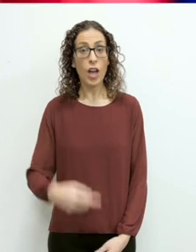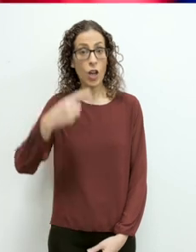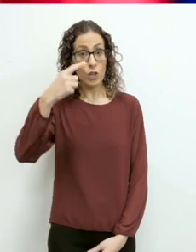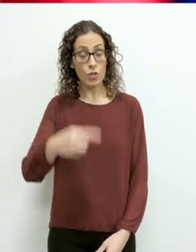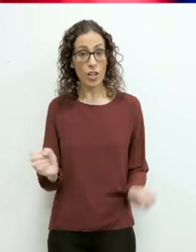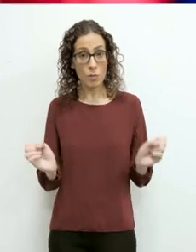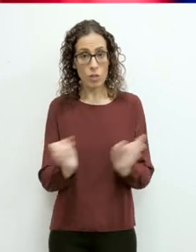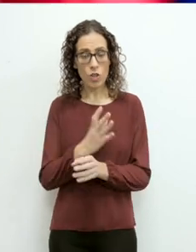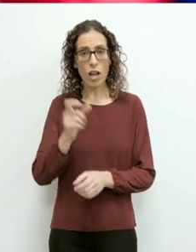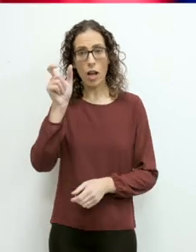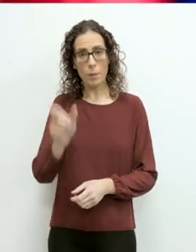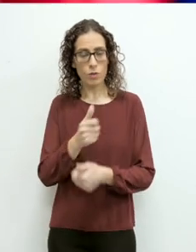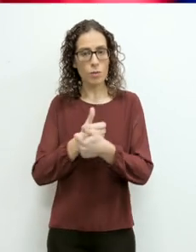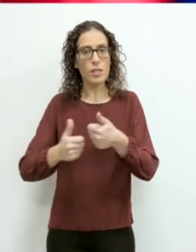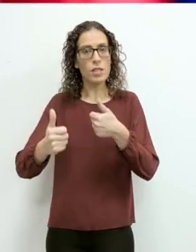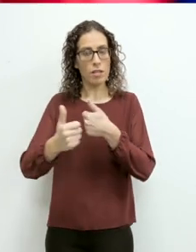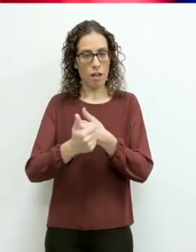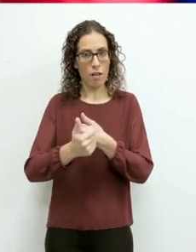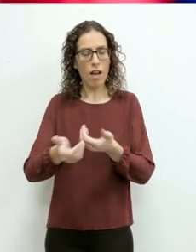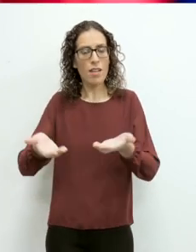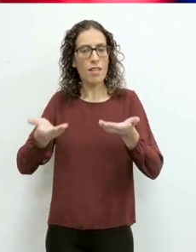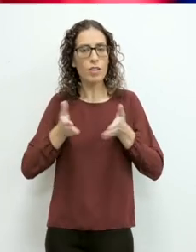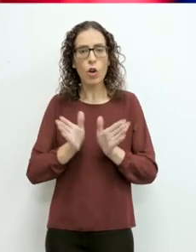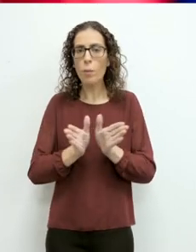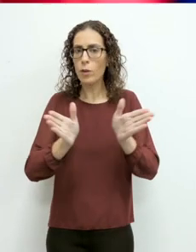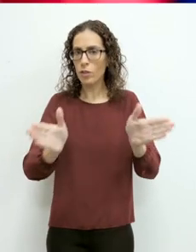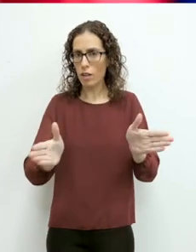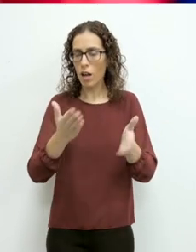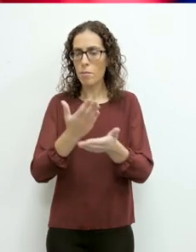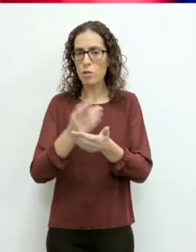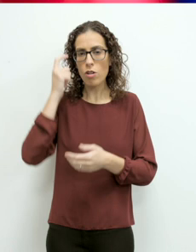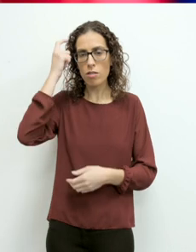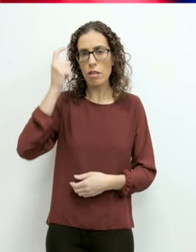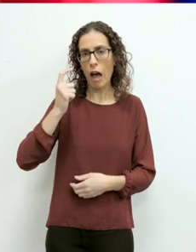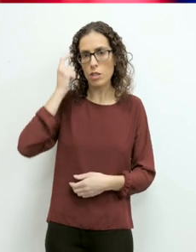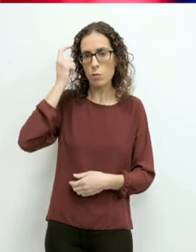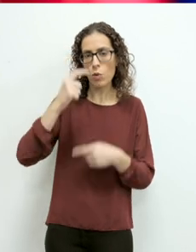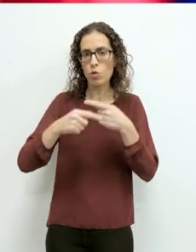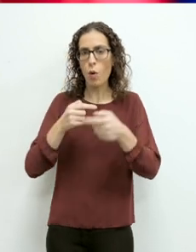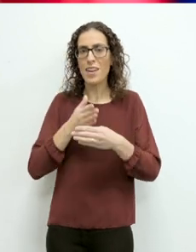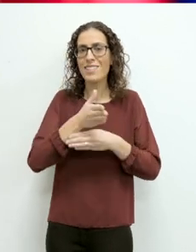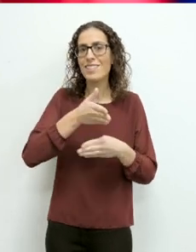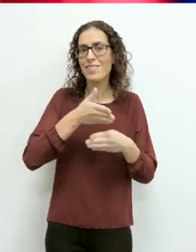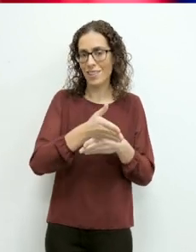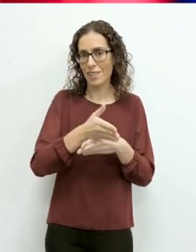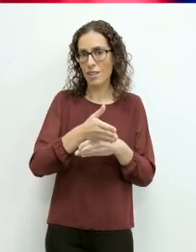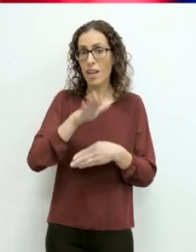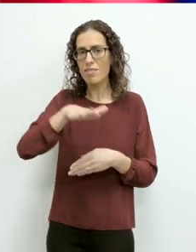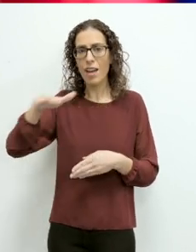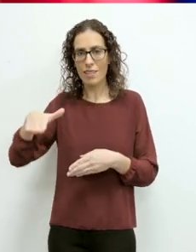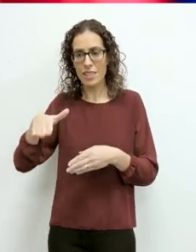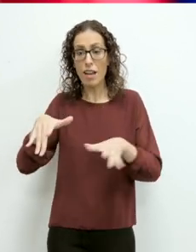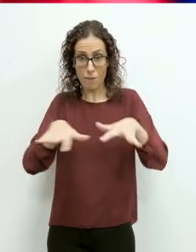-jum dinji tal-personi b'dizabilita jatigna opportunita bieħx nirriflettu fuq idritti ta-fasċa ta-nis